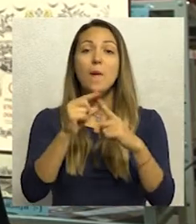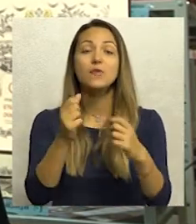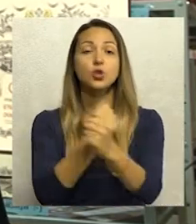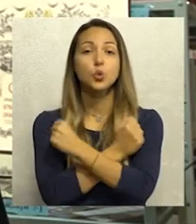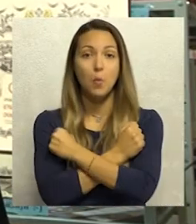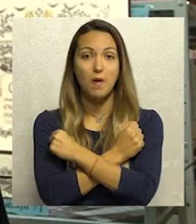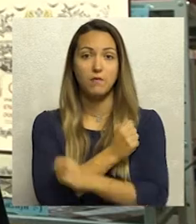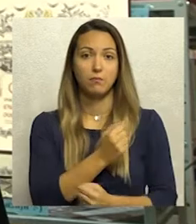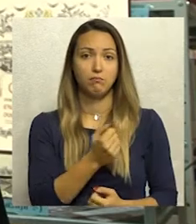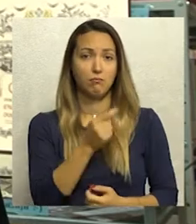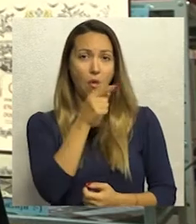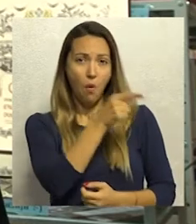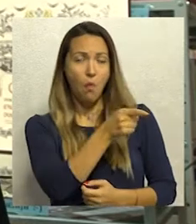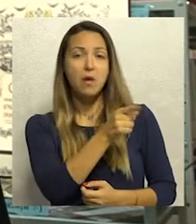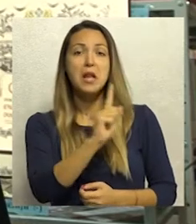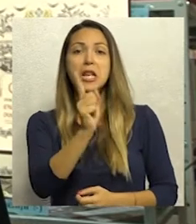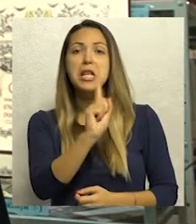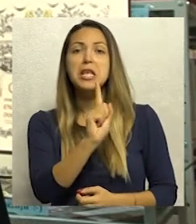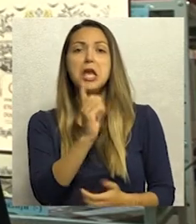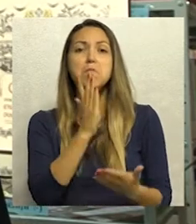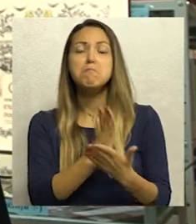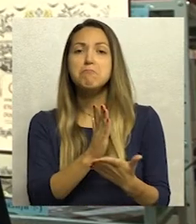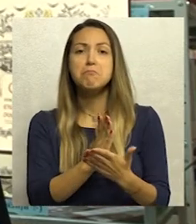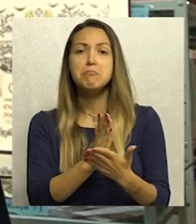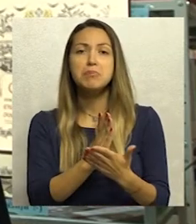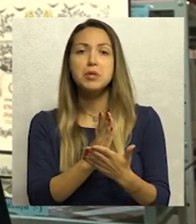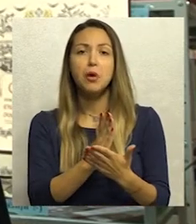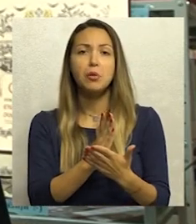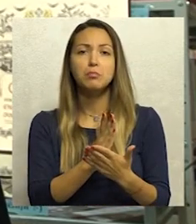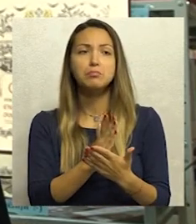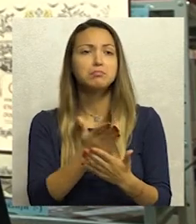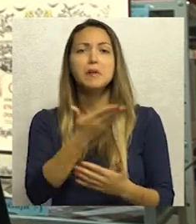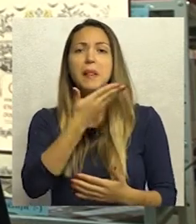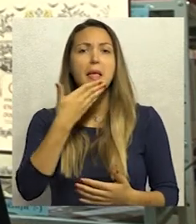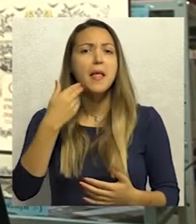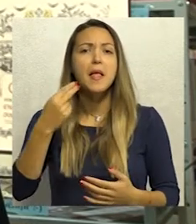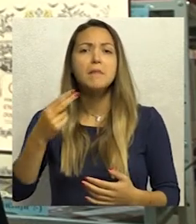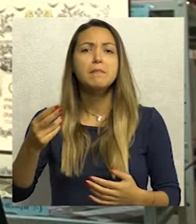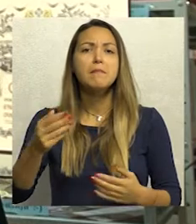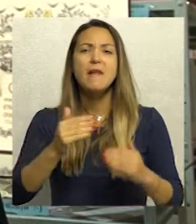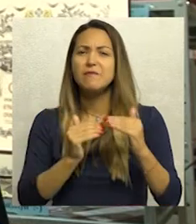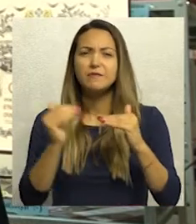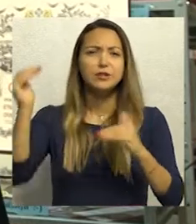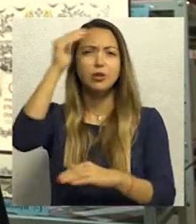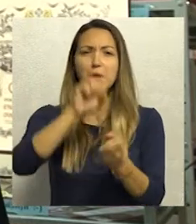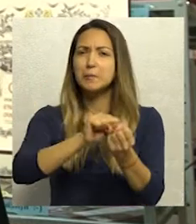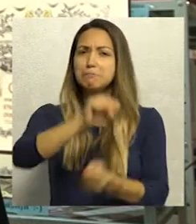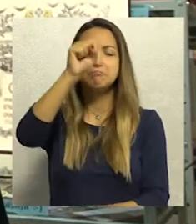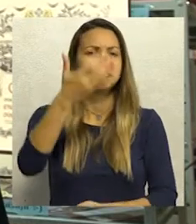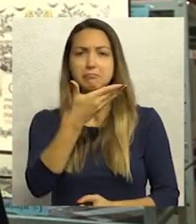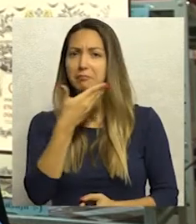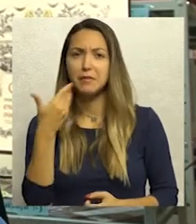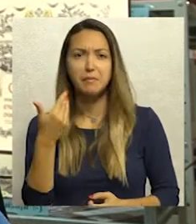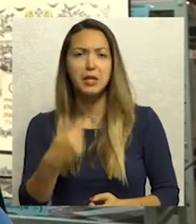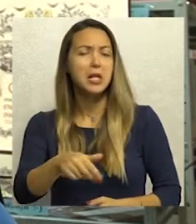objektivno nije bio u tom trenutku ni sa najvećim akademskim titulama, ni sa najvećim činovima